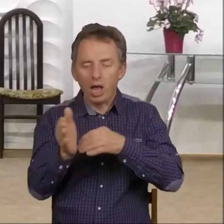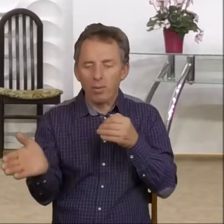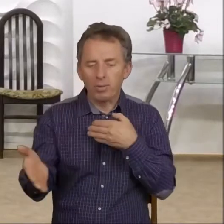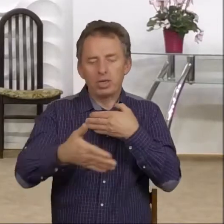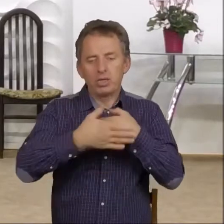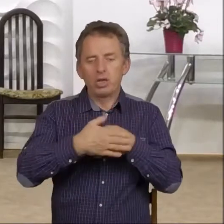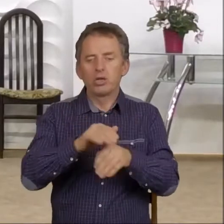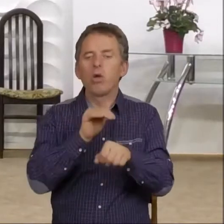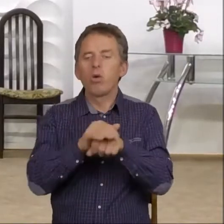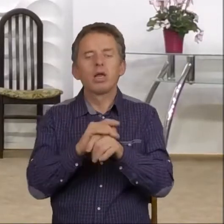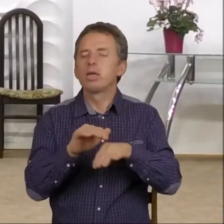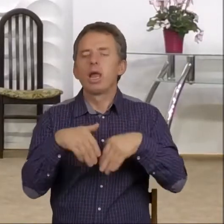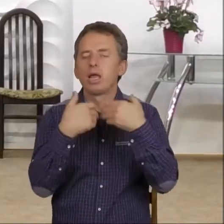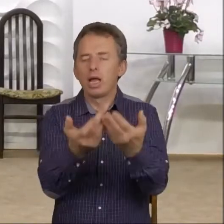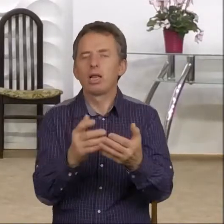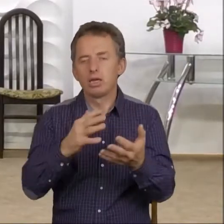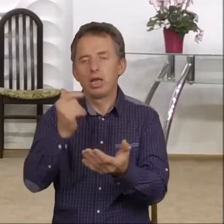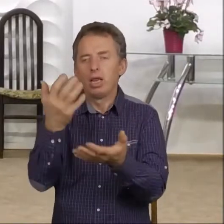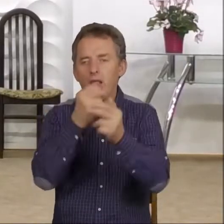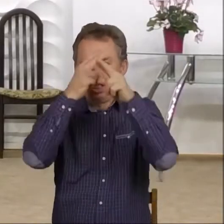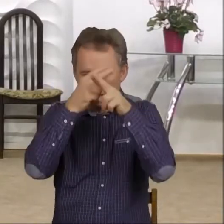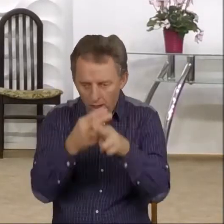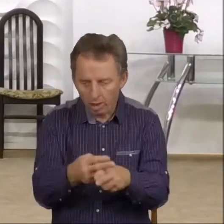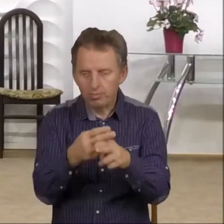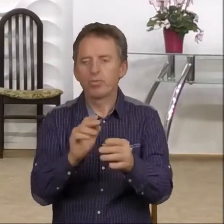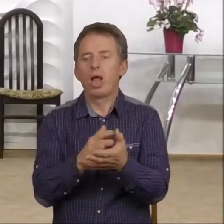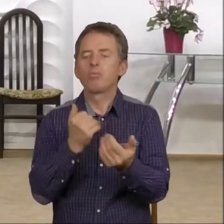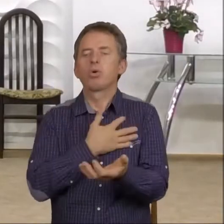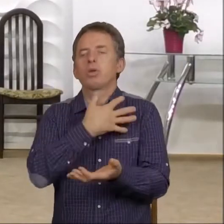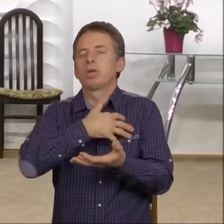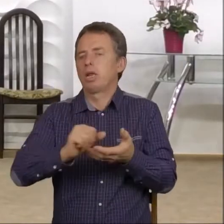przypadkiem nie dali się nabrać albo zastraszyć,